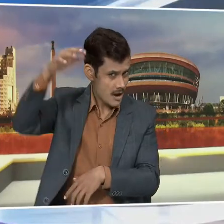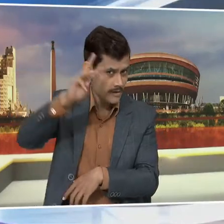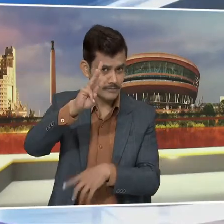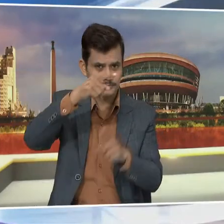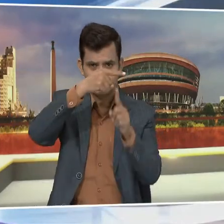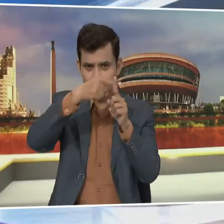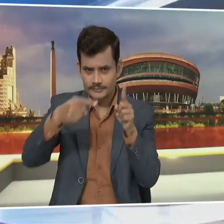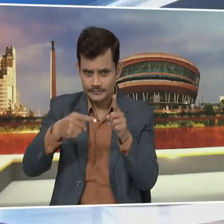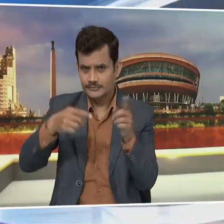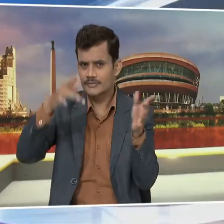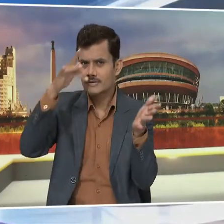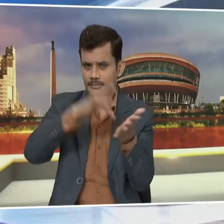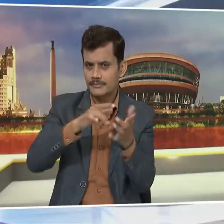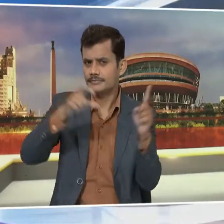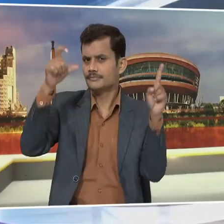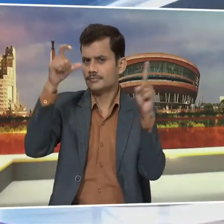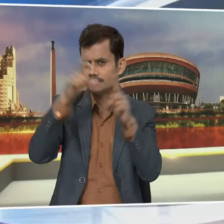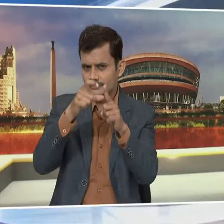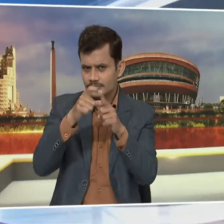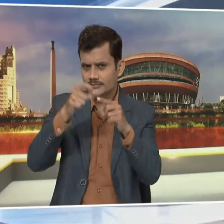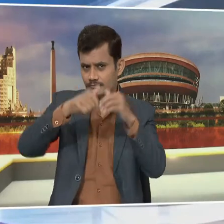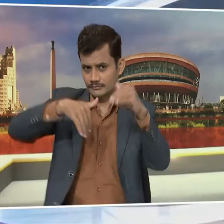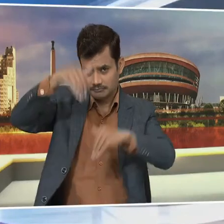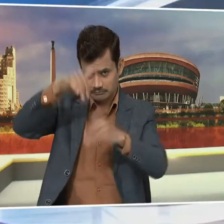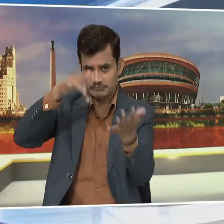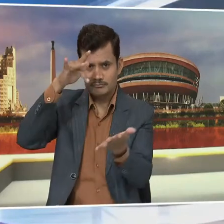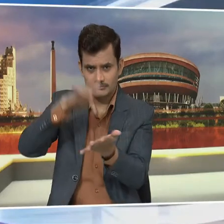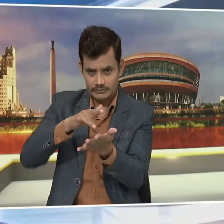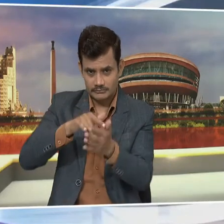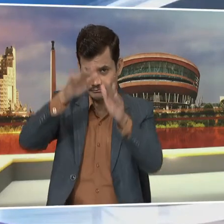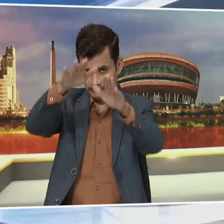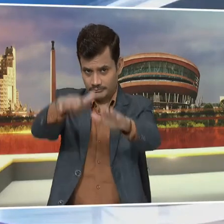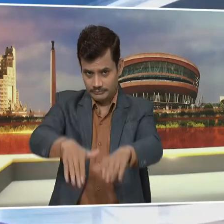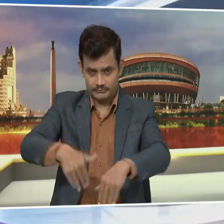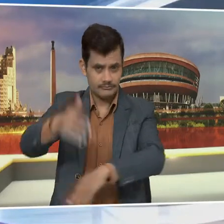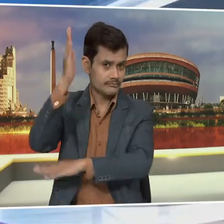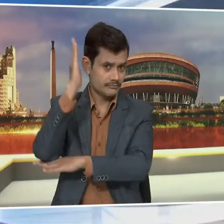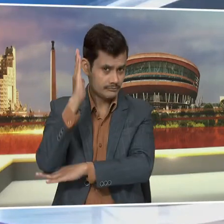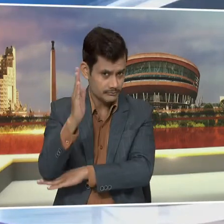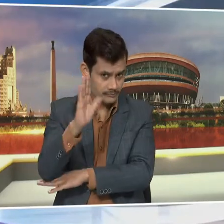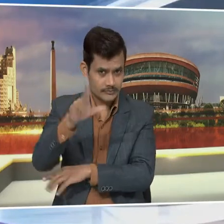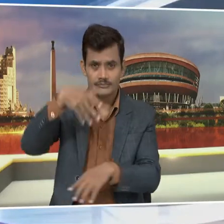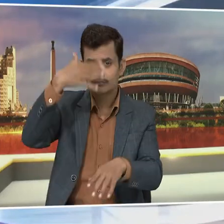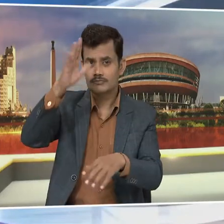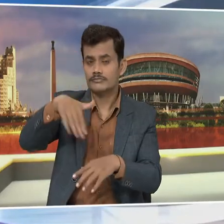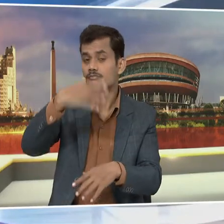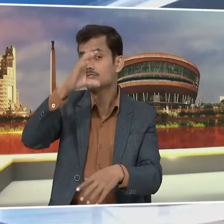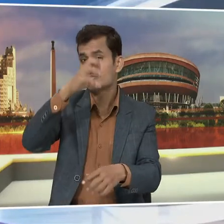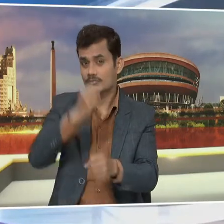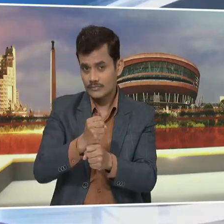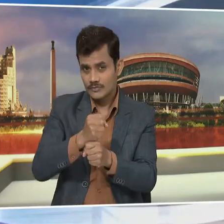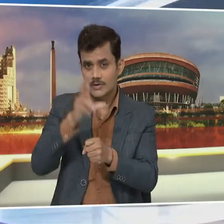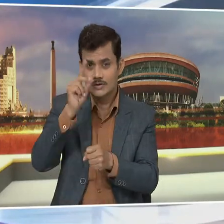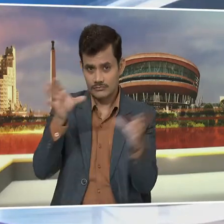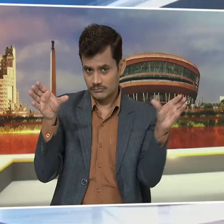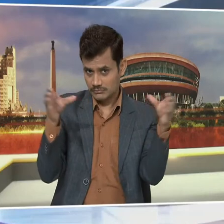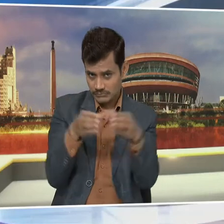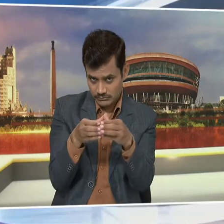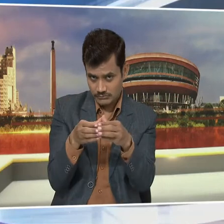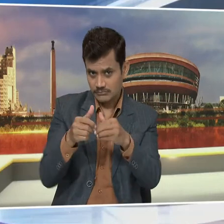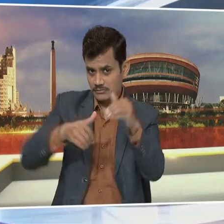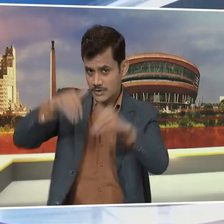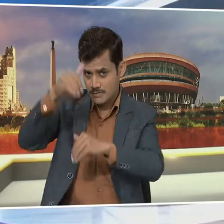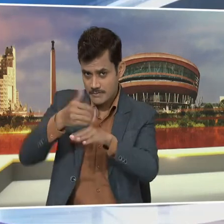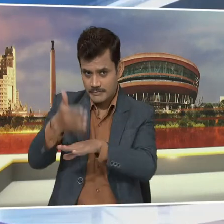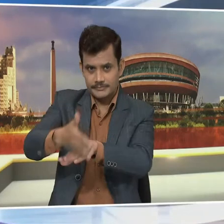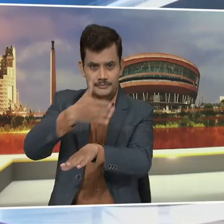धरम जैगड विधानसभा ख्रेत्र में उनकी राली होगी 36 गड में दूसरे चरण के लिए होने वाले मतदान